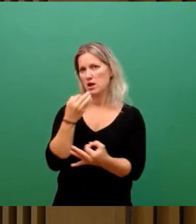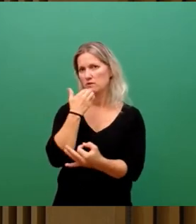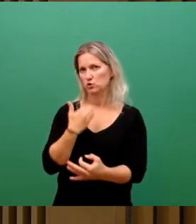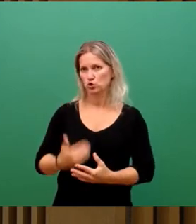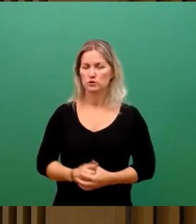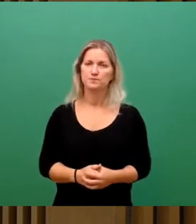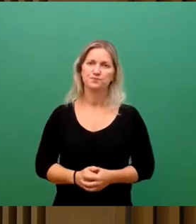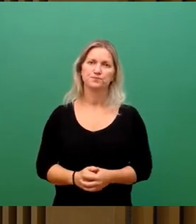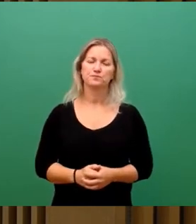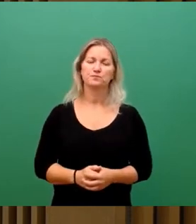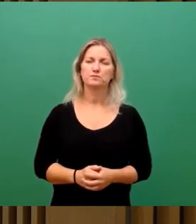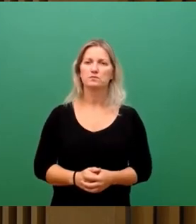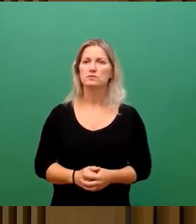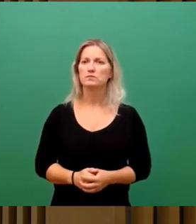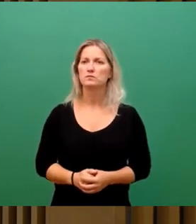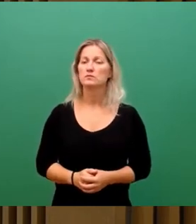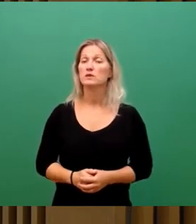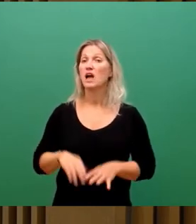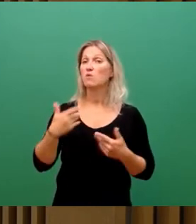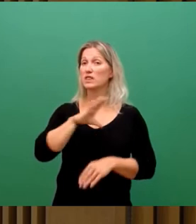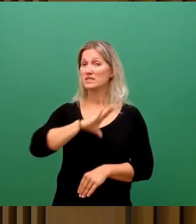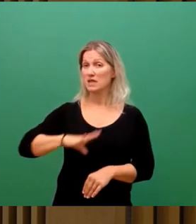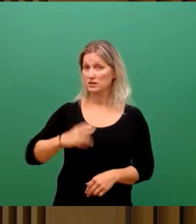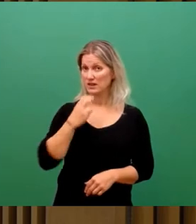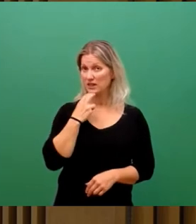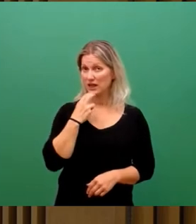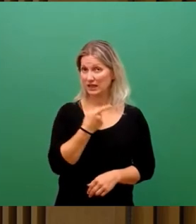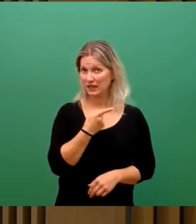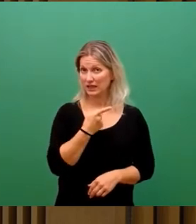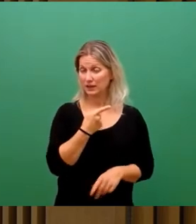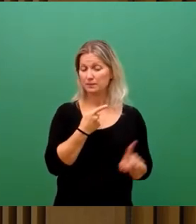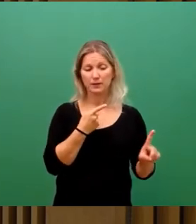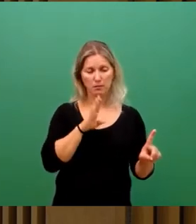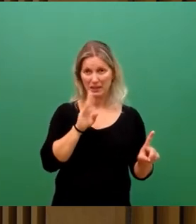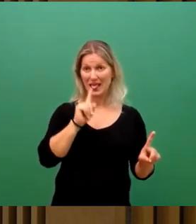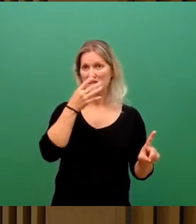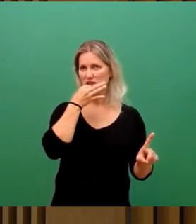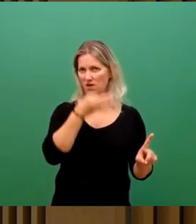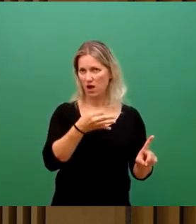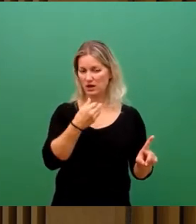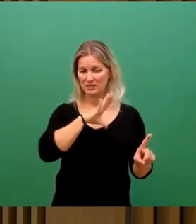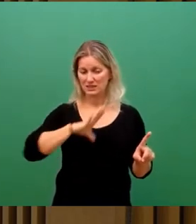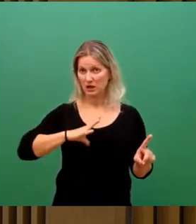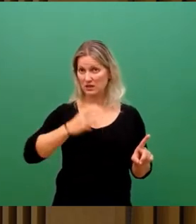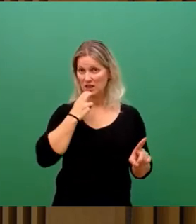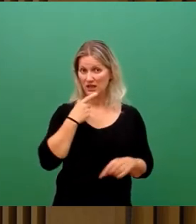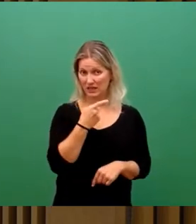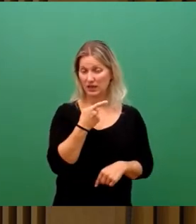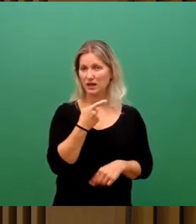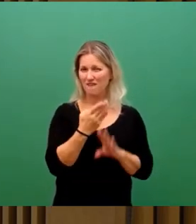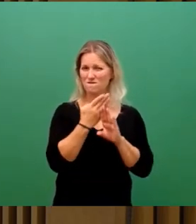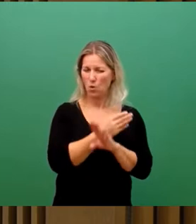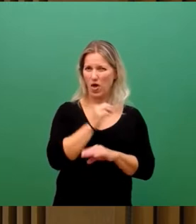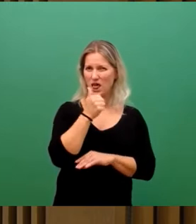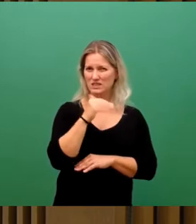Wie hoch ist die von der Sachsenenergie vor dem 1.5. vertraglich